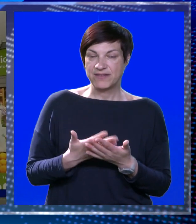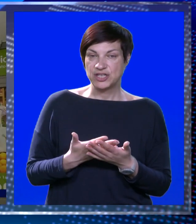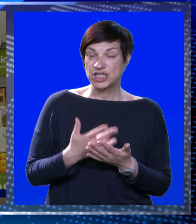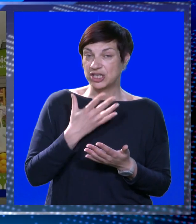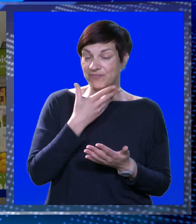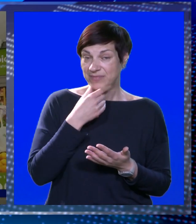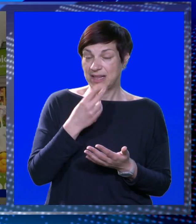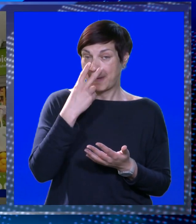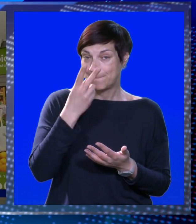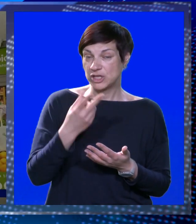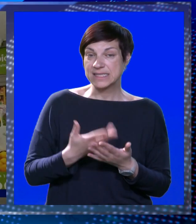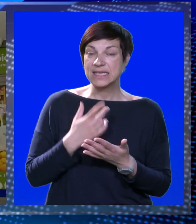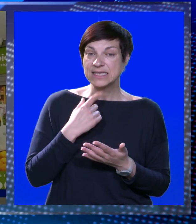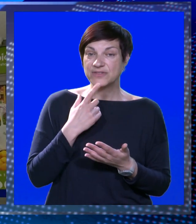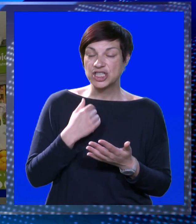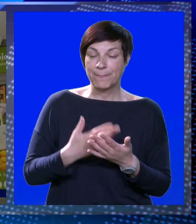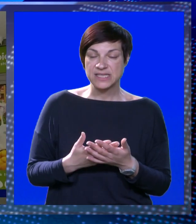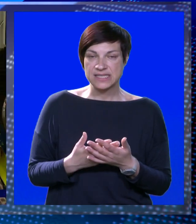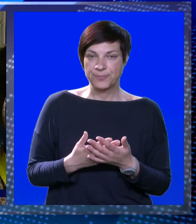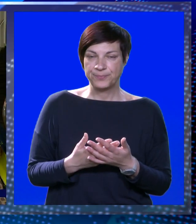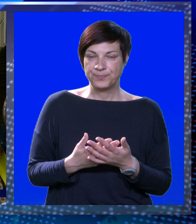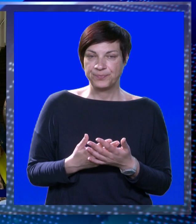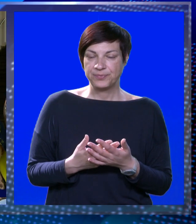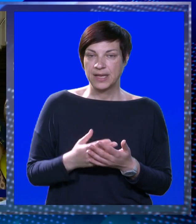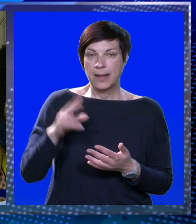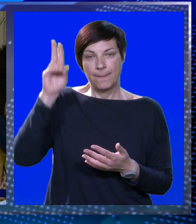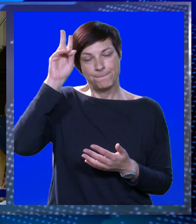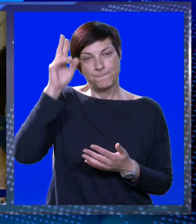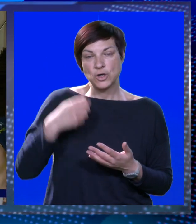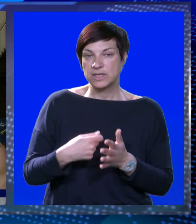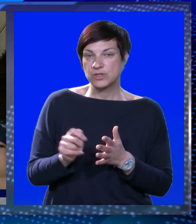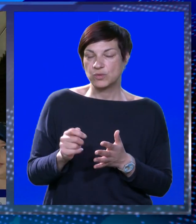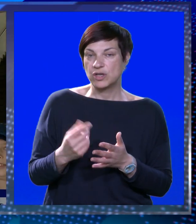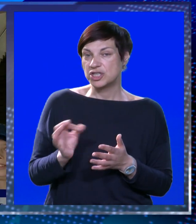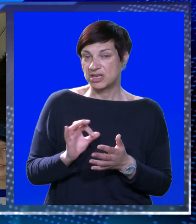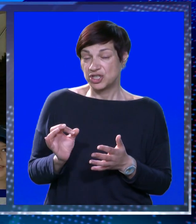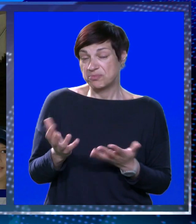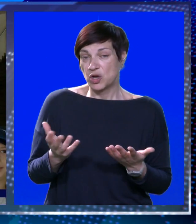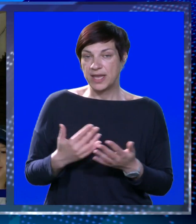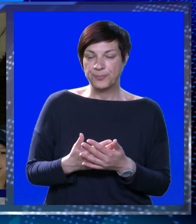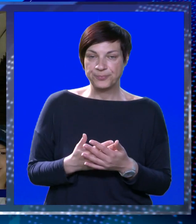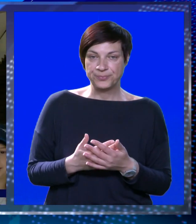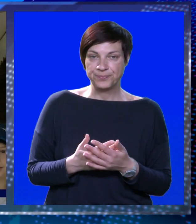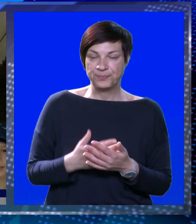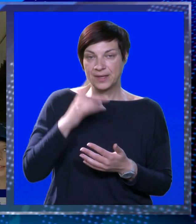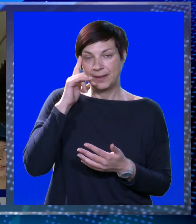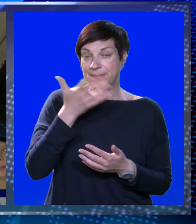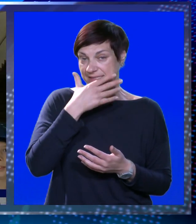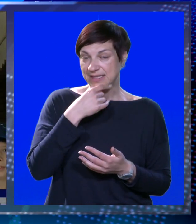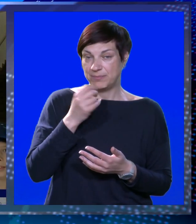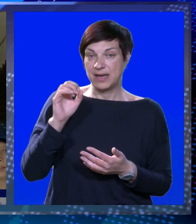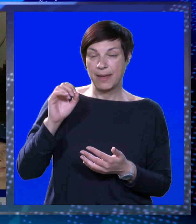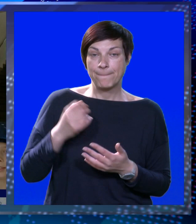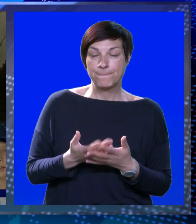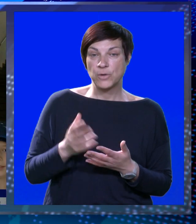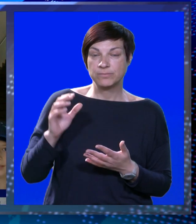baš je reprezentativno i jako mi se sviđa. Pa mogli su ih uložiti na nešto drugo. Mislim,